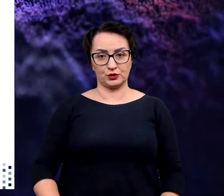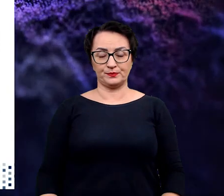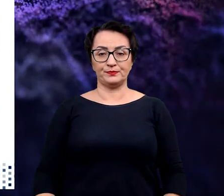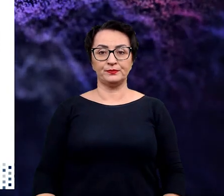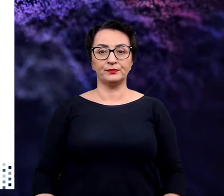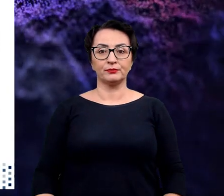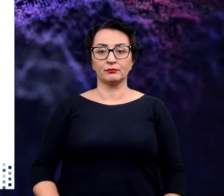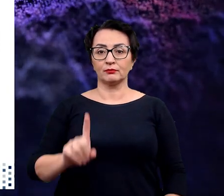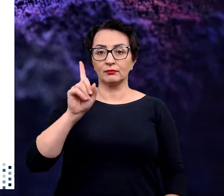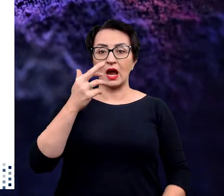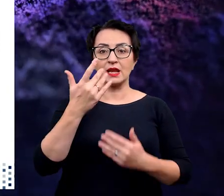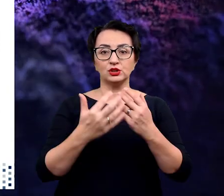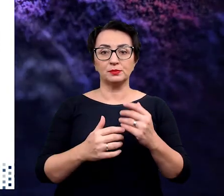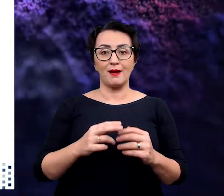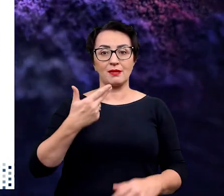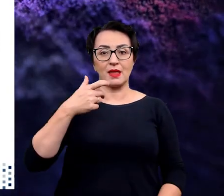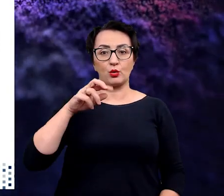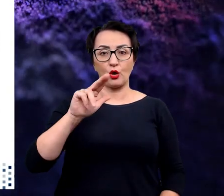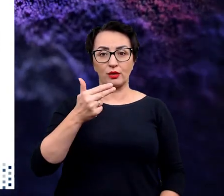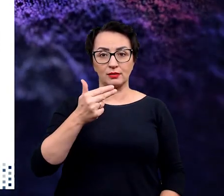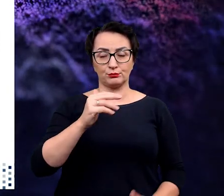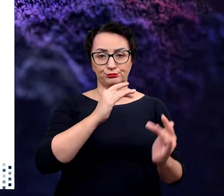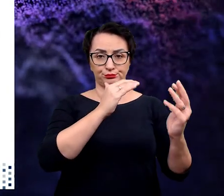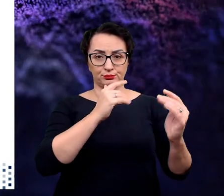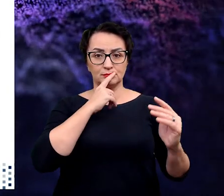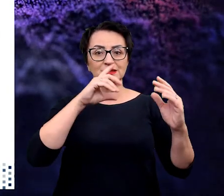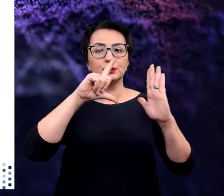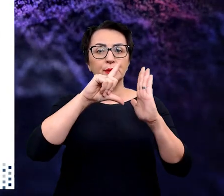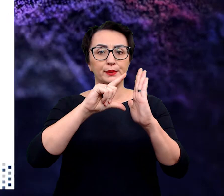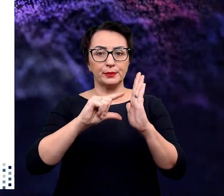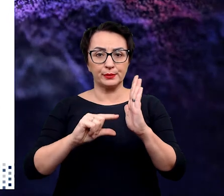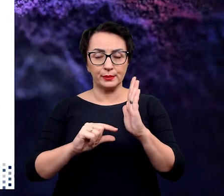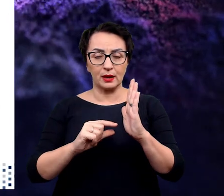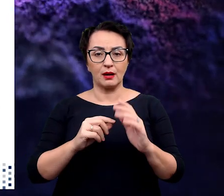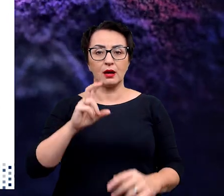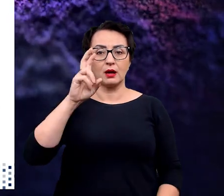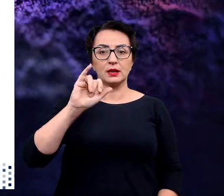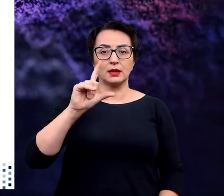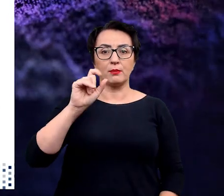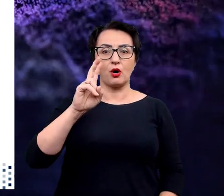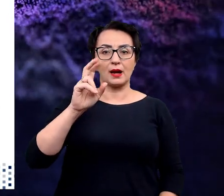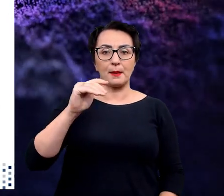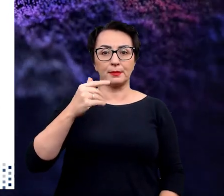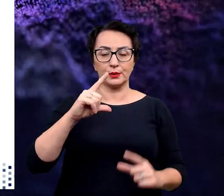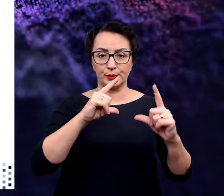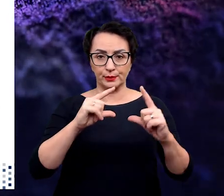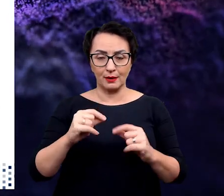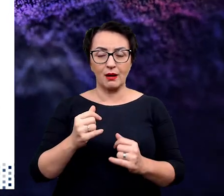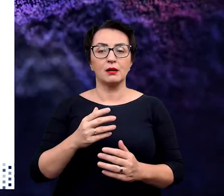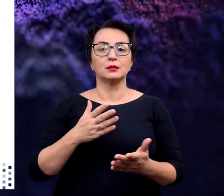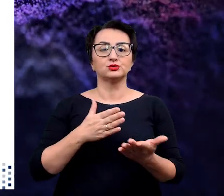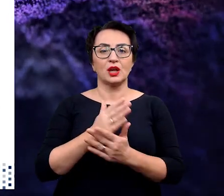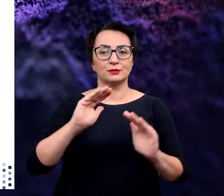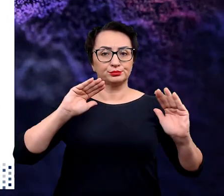uczy się nowych rzeczy. Natomiast liczba neuronów spada, i hipokamp się obkurcza przez zmniejszenie liczby neuronów